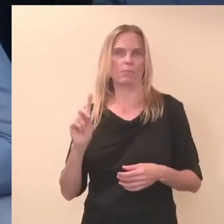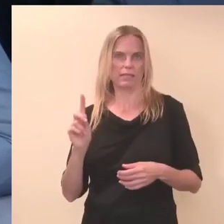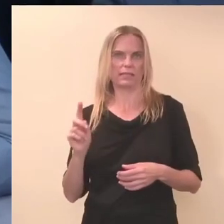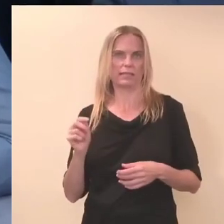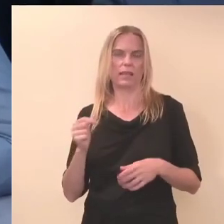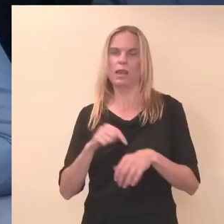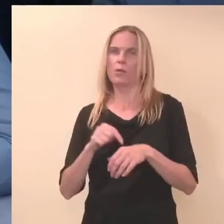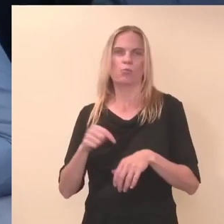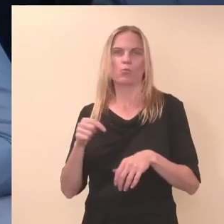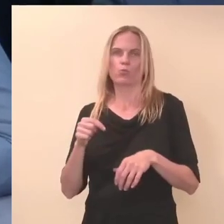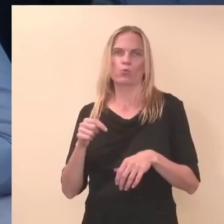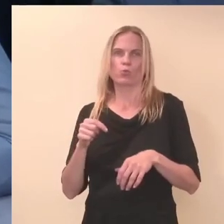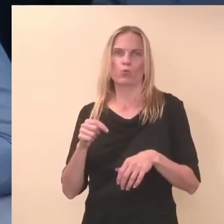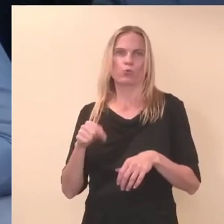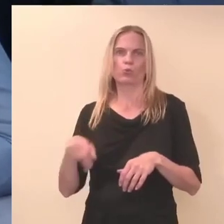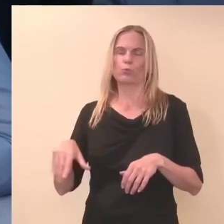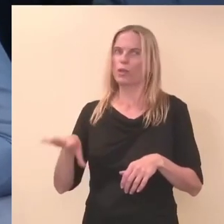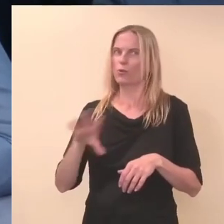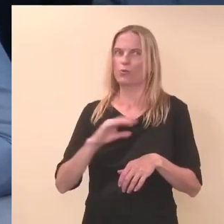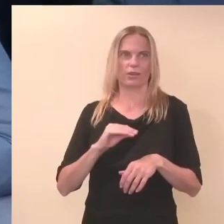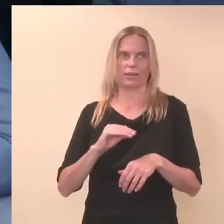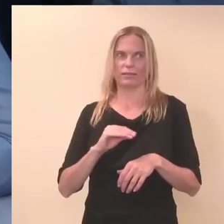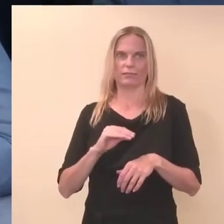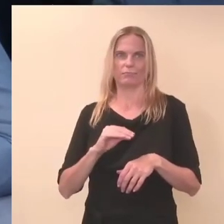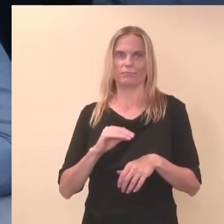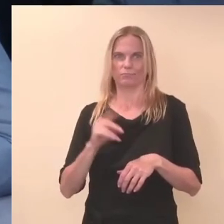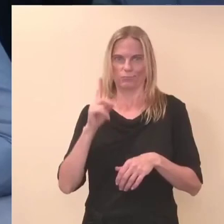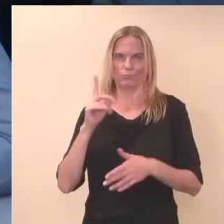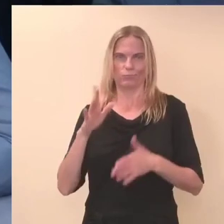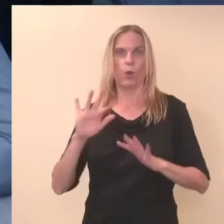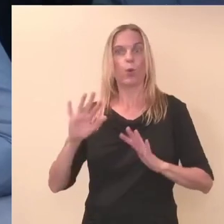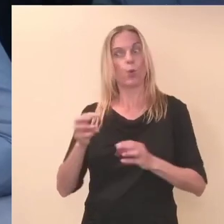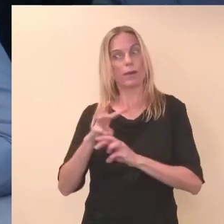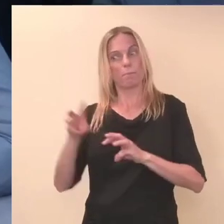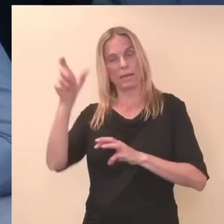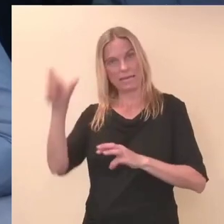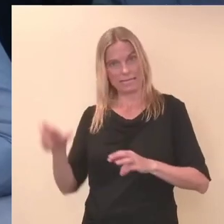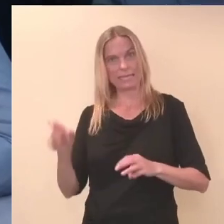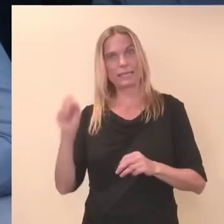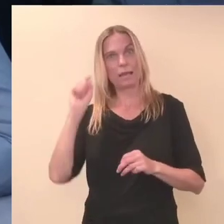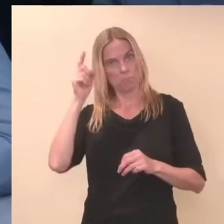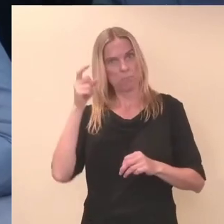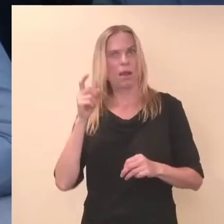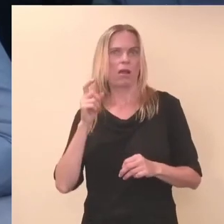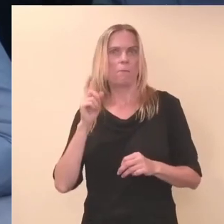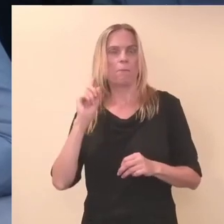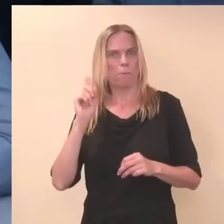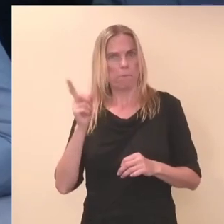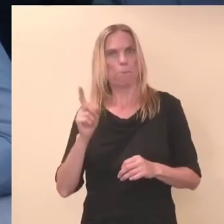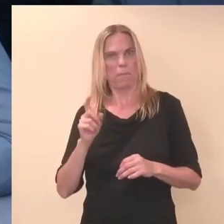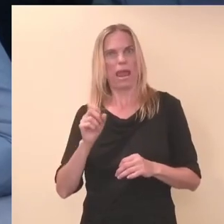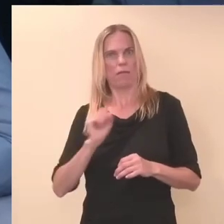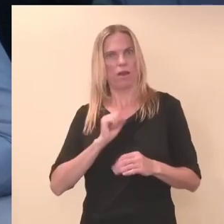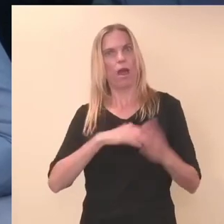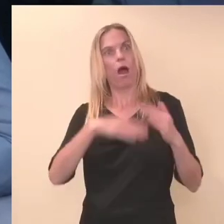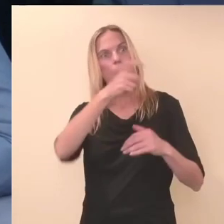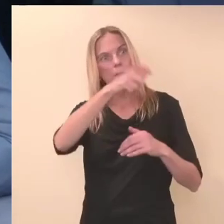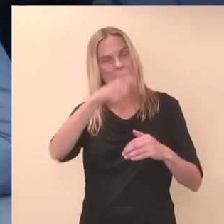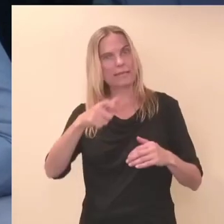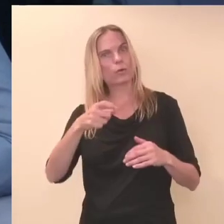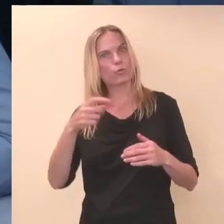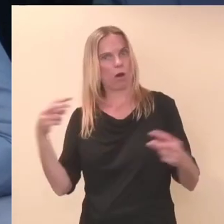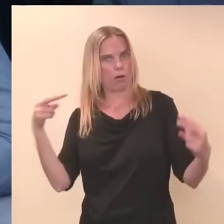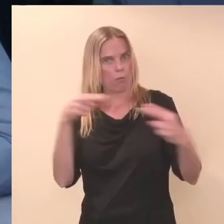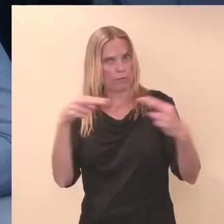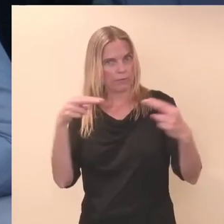tunduvad ikka suhteliselt tõhesed, et kui üks minister peab vajalikuks ametnikaga ühendust võtta ja selgitada, et nad